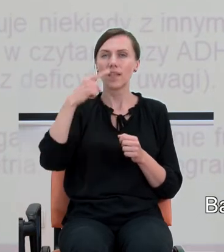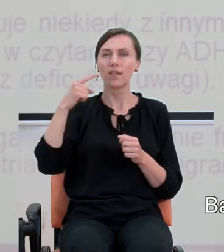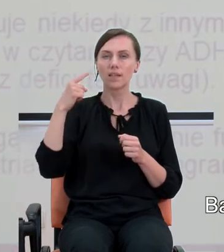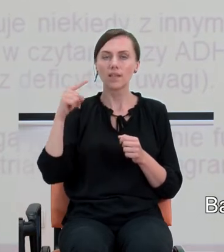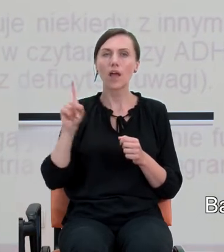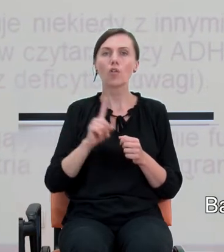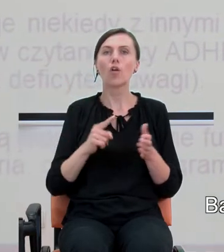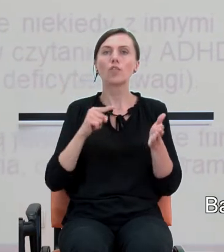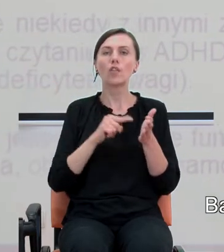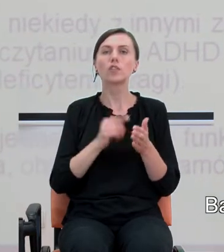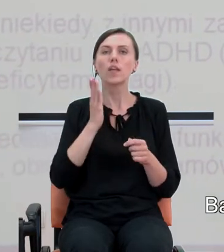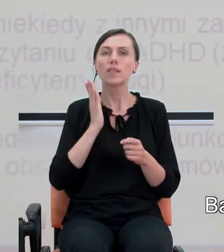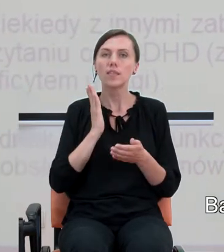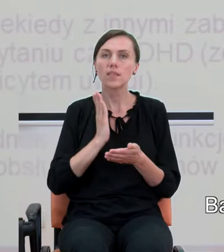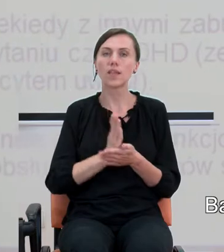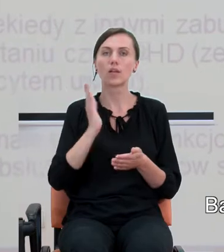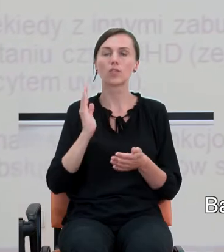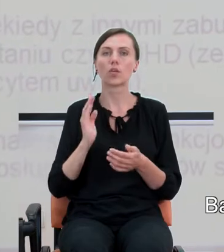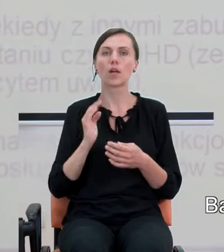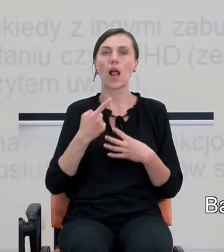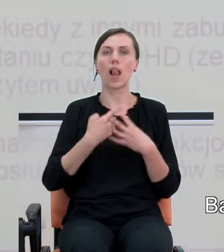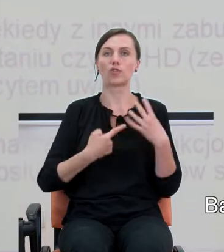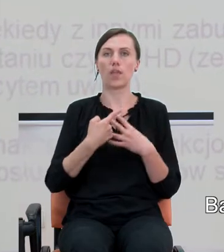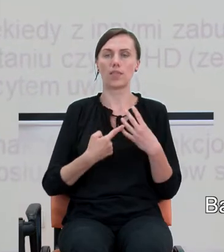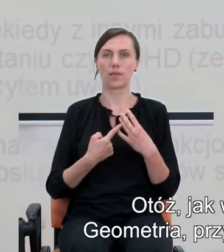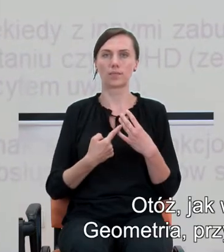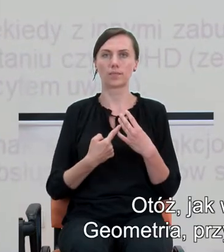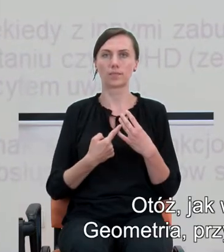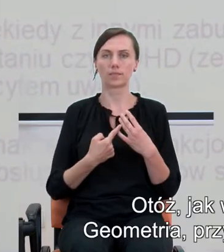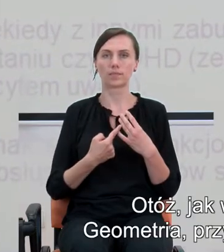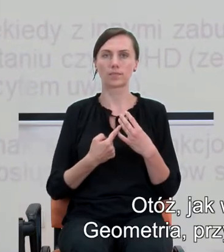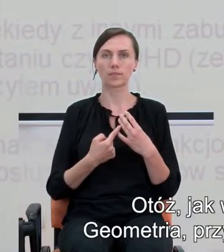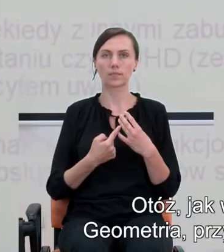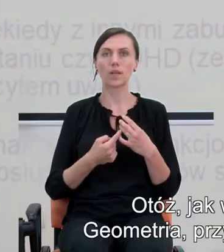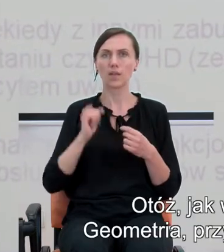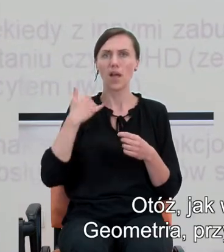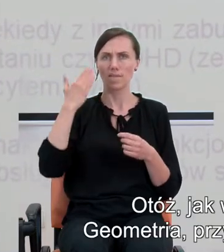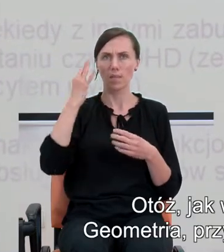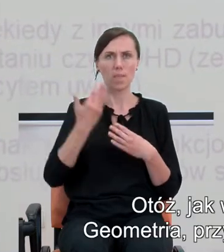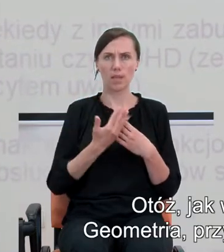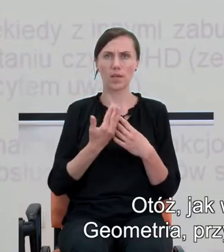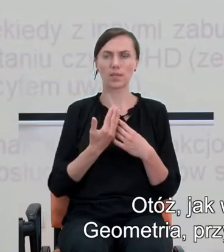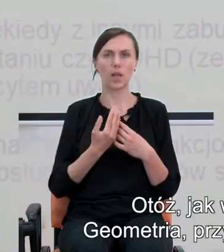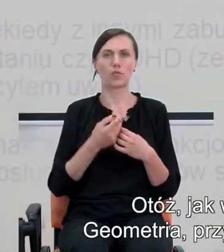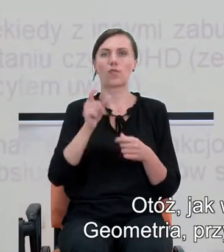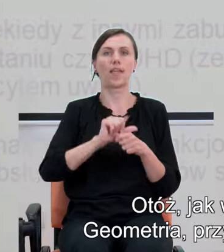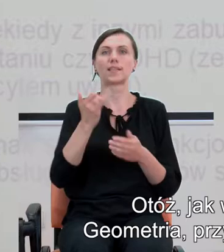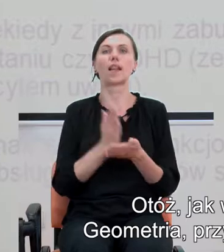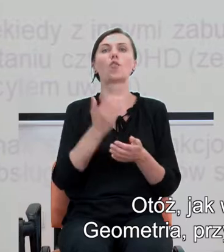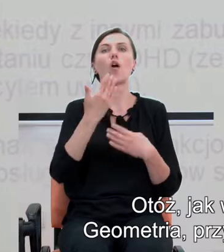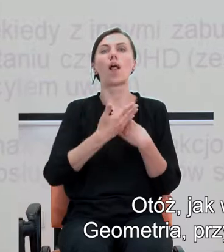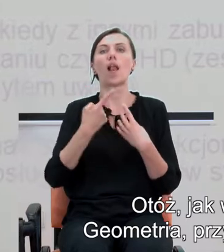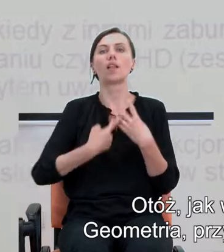dotyczy tylko i wyłącznie liczenia. Otóż, jak wiemy, matematyka to nie jest tylko